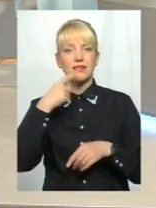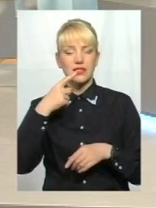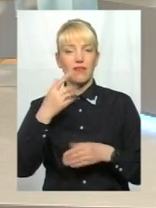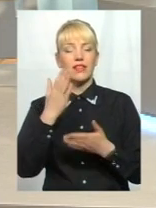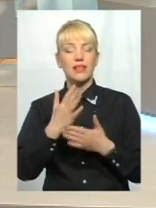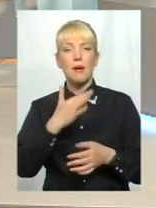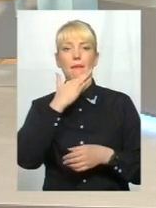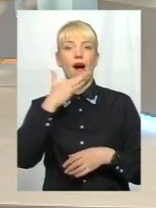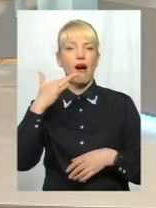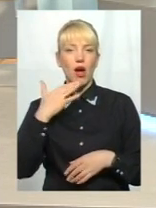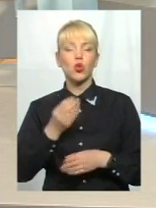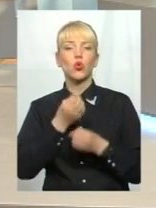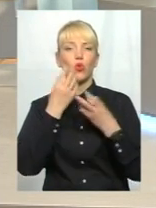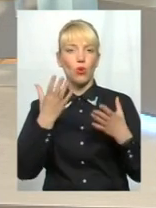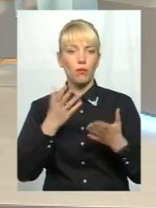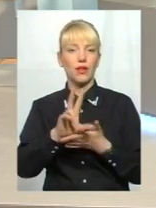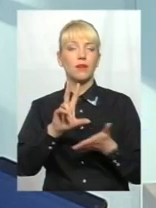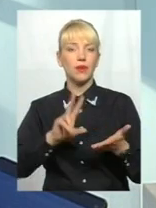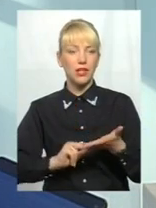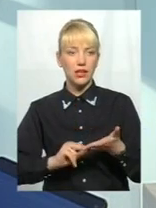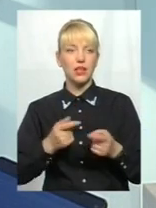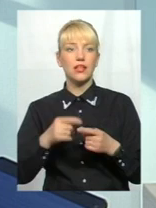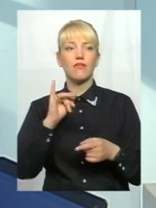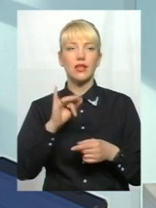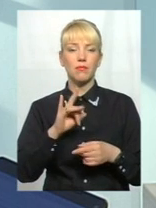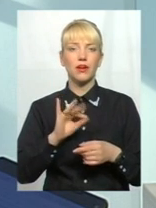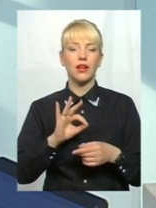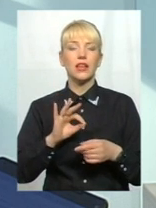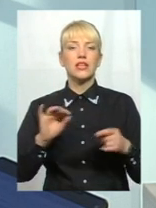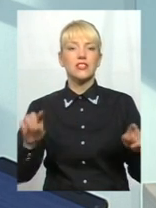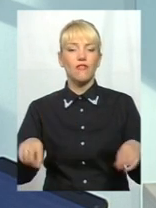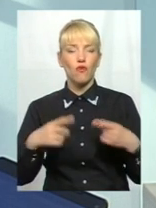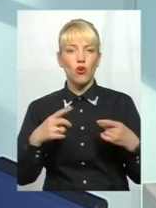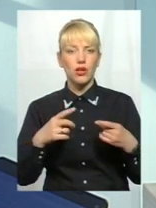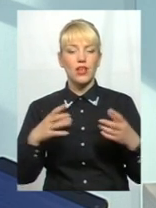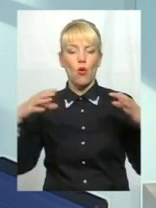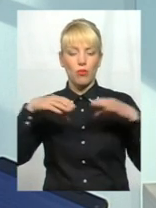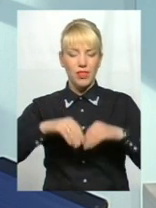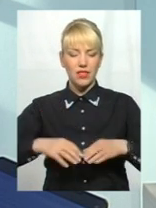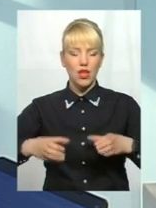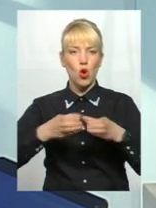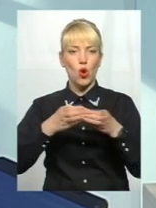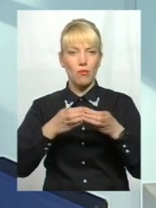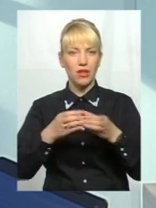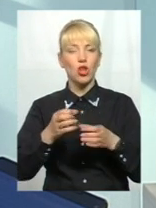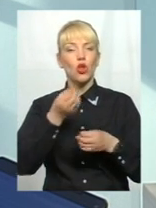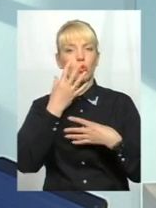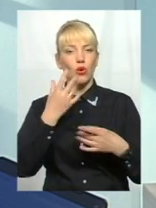добрих прикладів, і, наприклад, передовсім створення об'єднаних громад, добрі приклади стосуються, коли, наприклад, є,